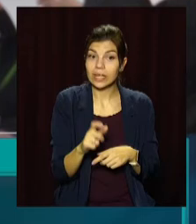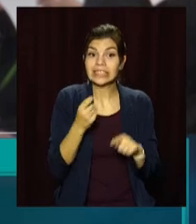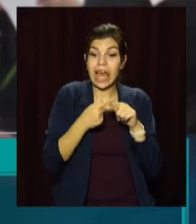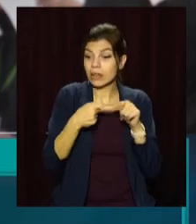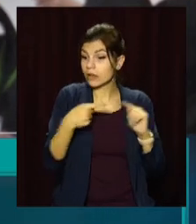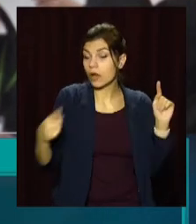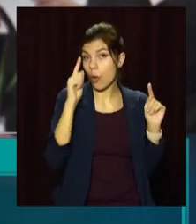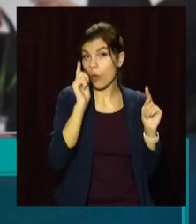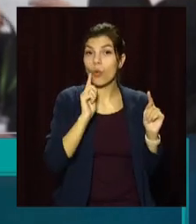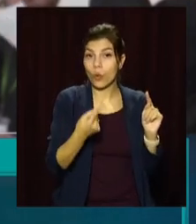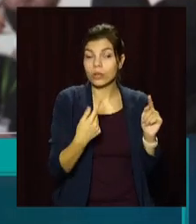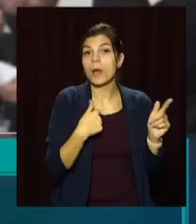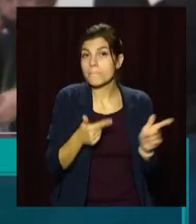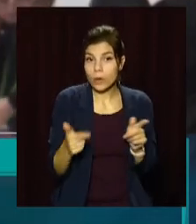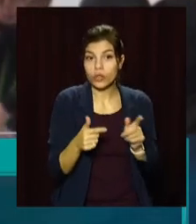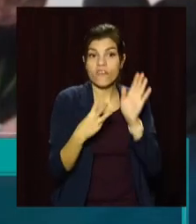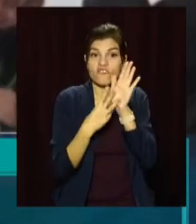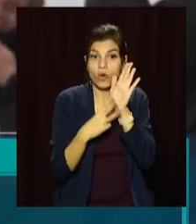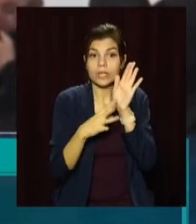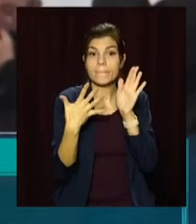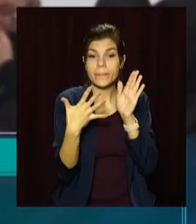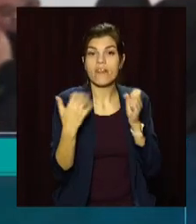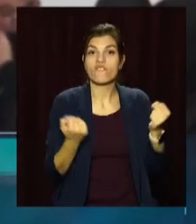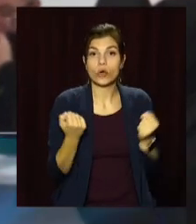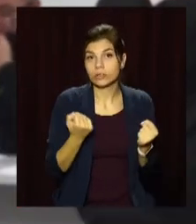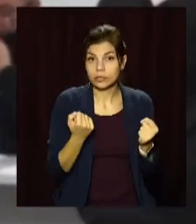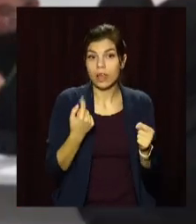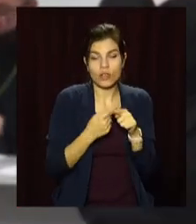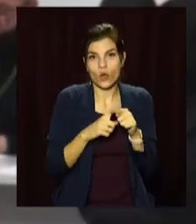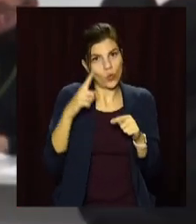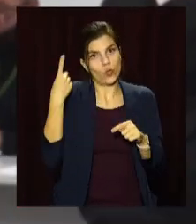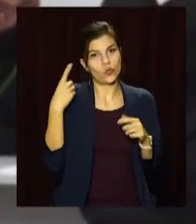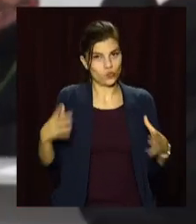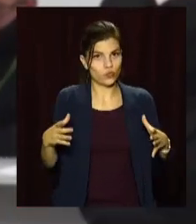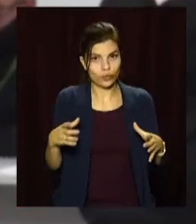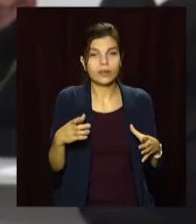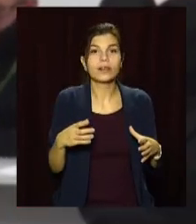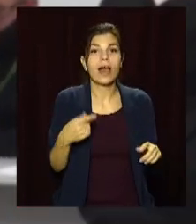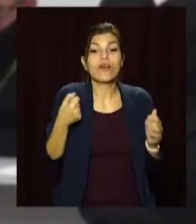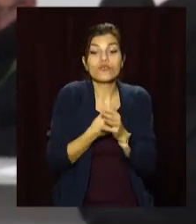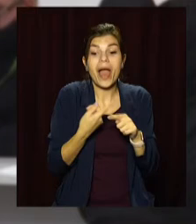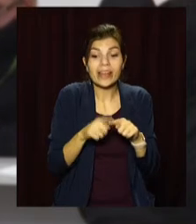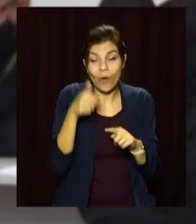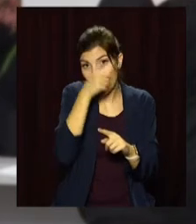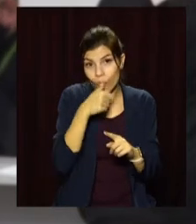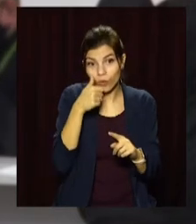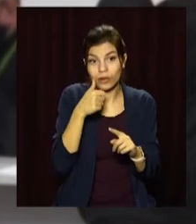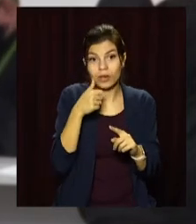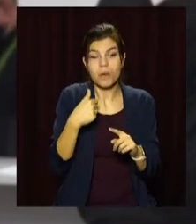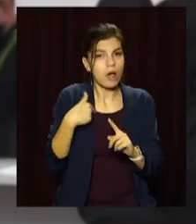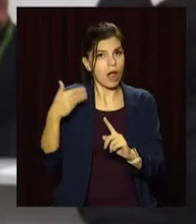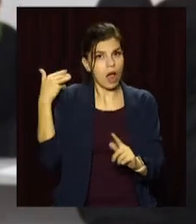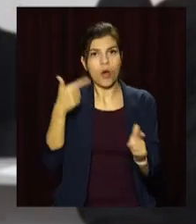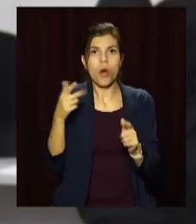цей рік, можна сказати, ми підготовили 85 водителів. Це колосальна величина. До цього року ми